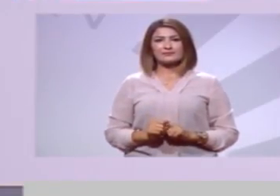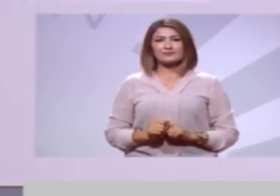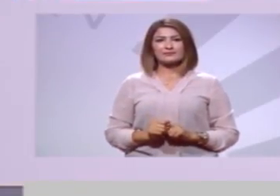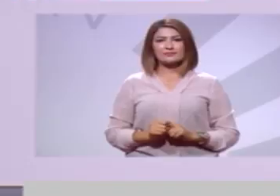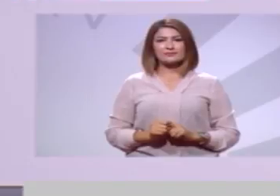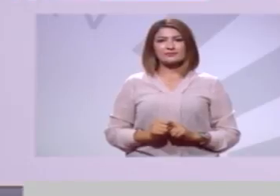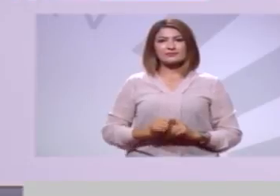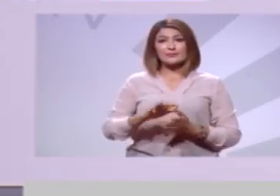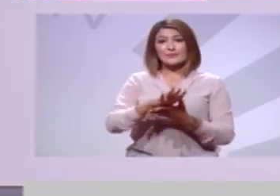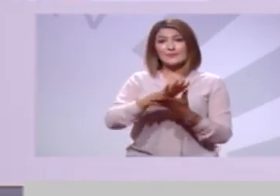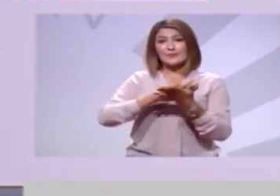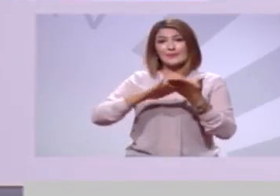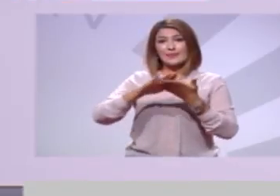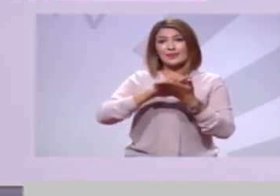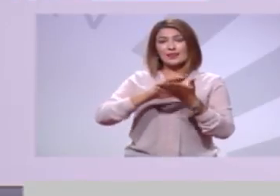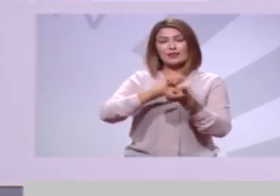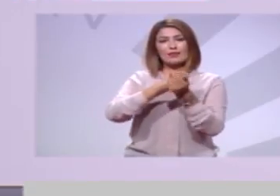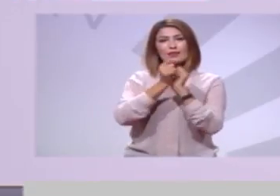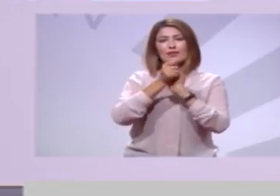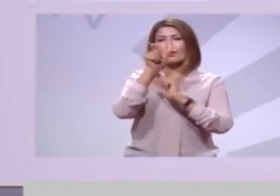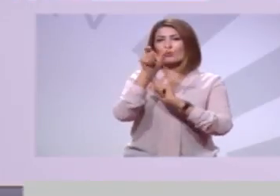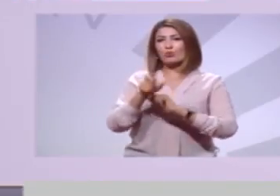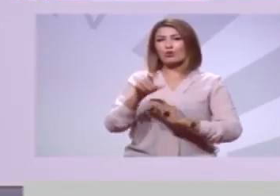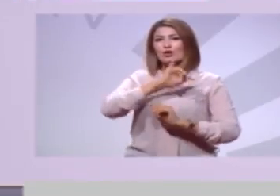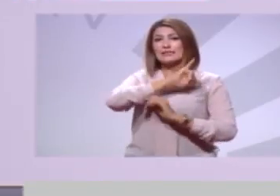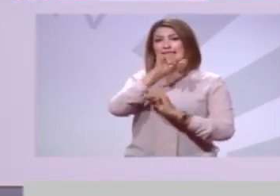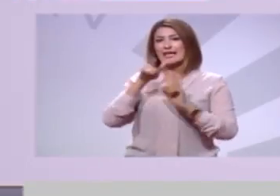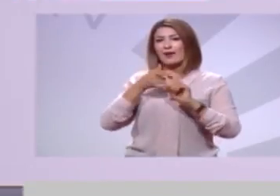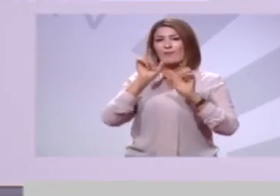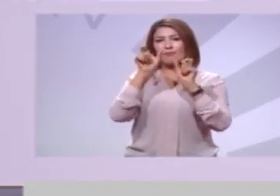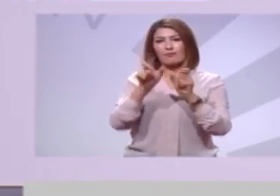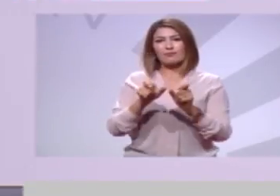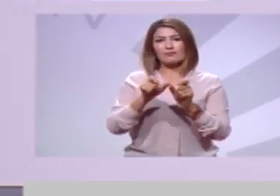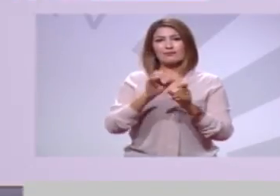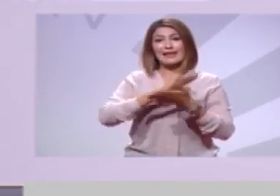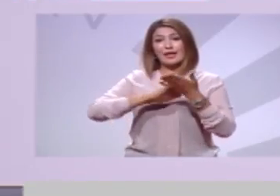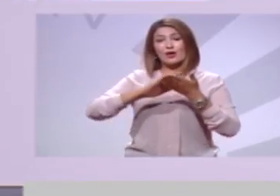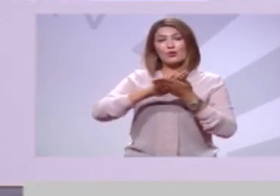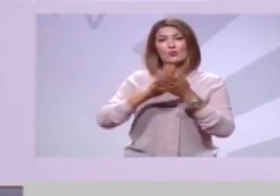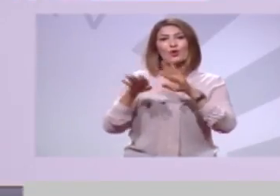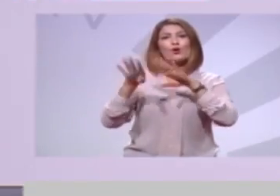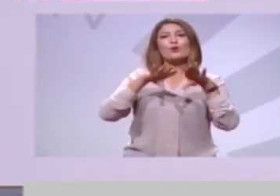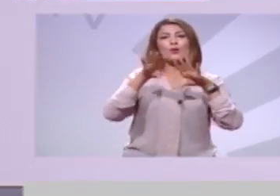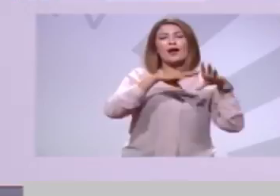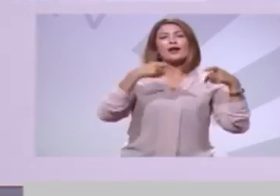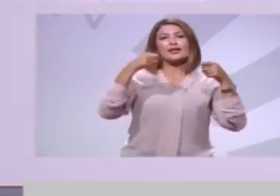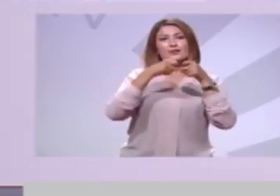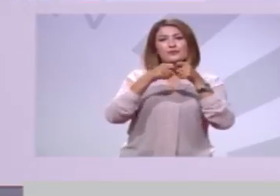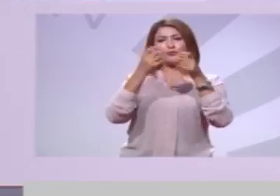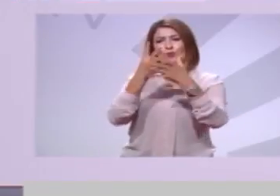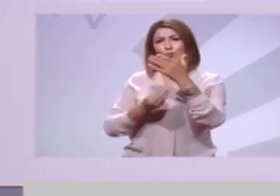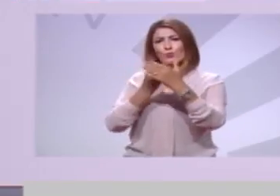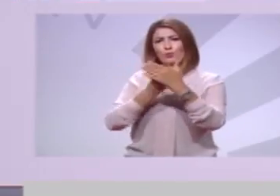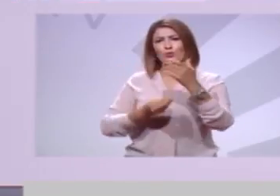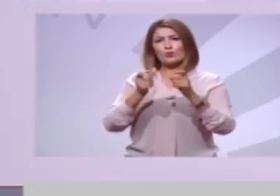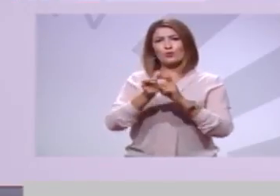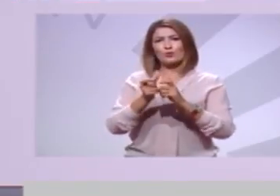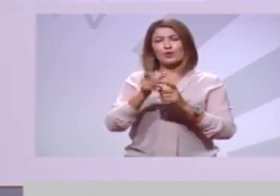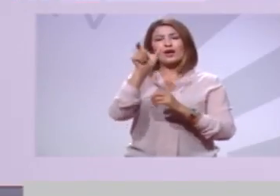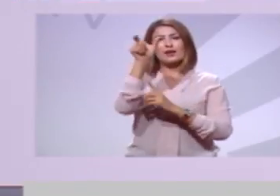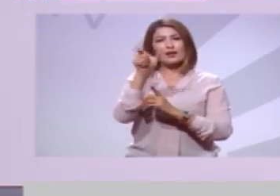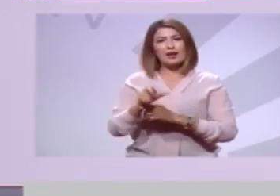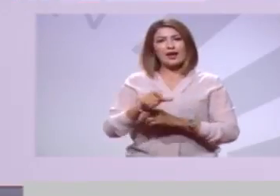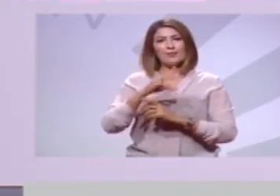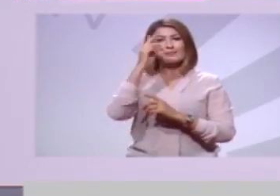الأرض الخصبة عمرها متبور والأرض الراوية عمرها متعتش والبحر عمره ما ينشف والناس الباهية عمرها بتبيع